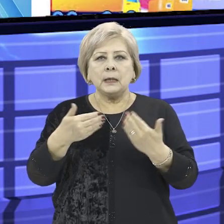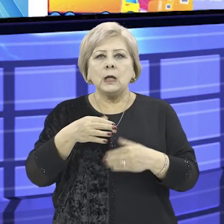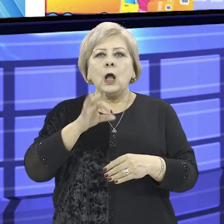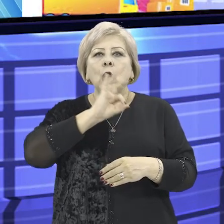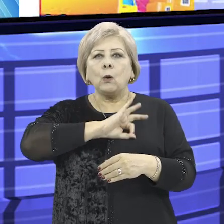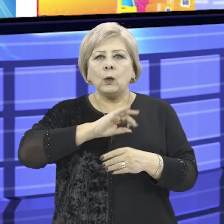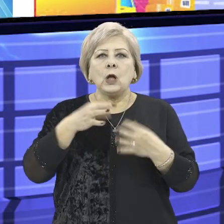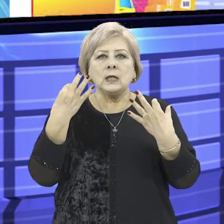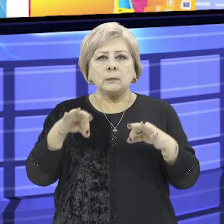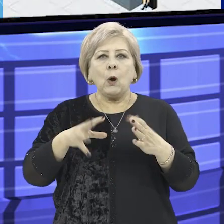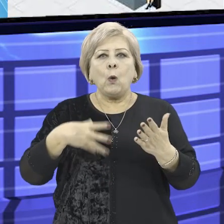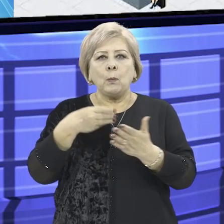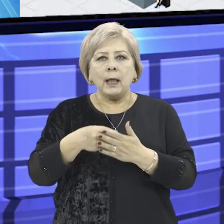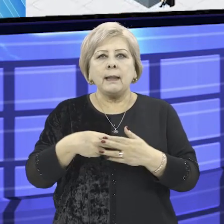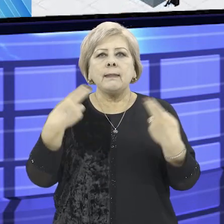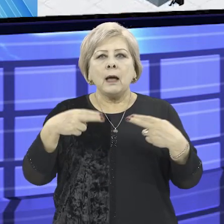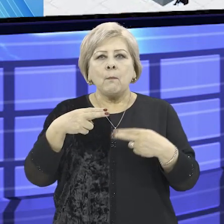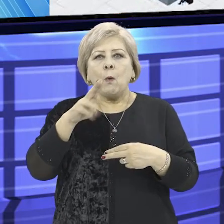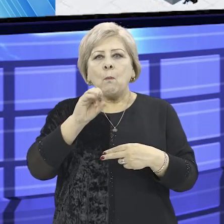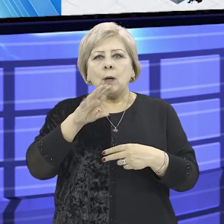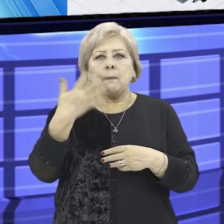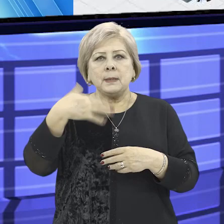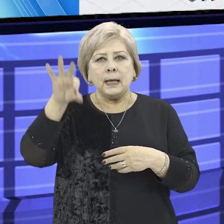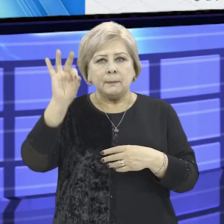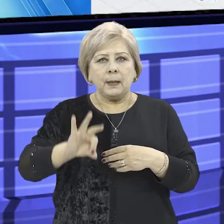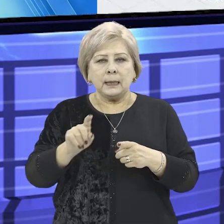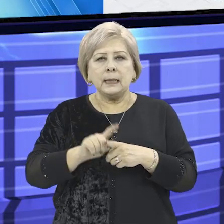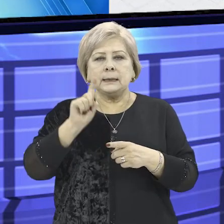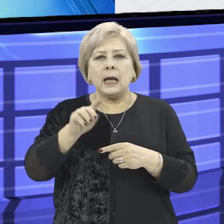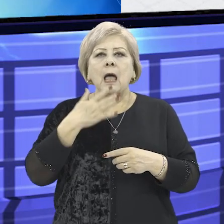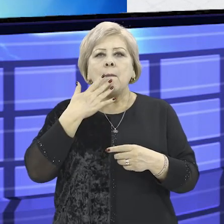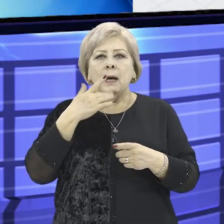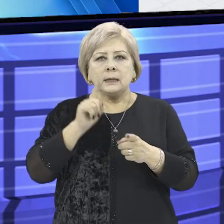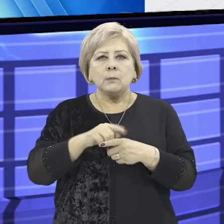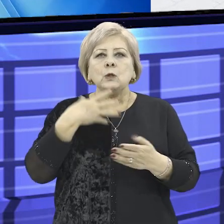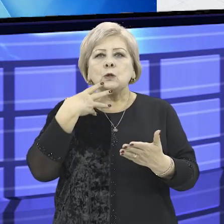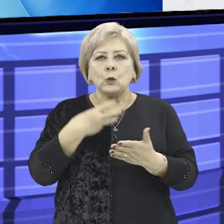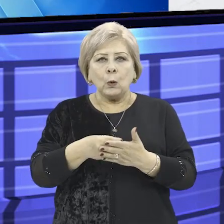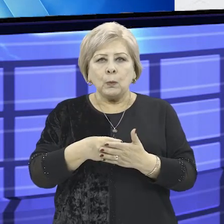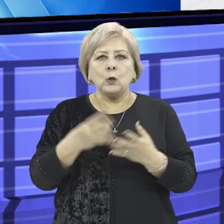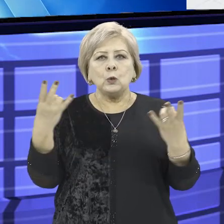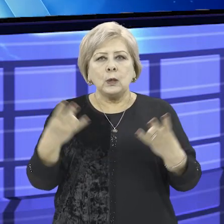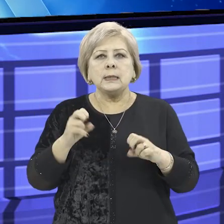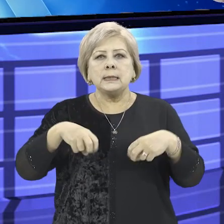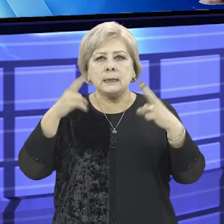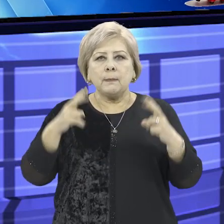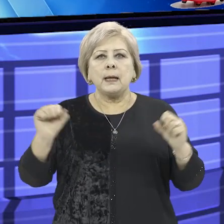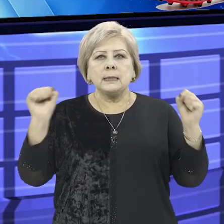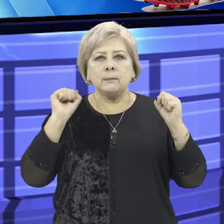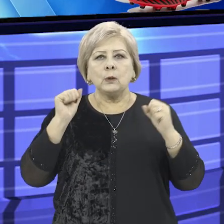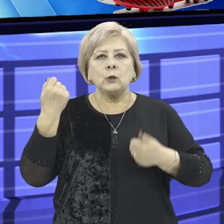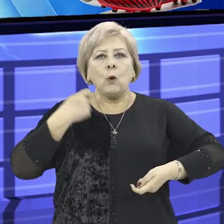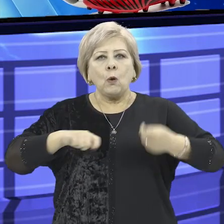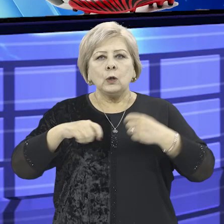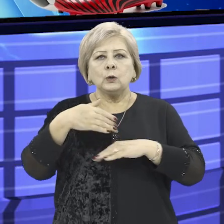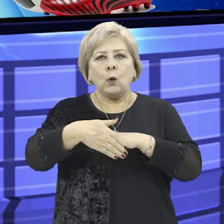предоставлены льготы в виде освобождения от уплаты таможенных пошли на 50% на импортируемые для собственных нужд специальную